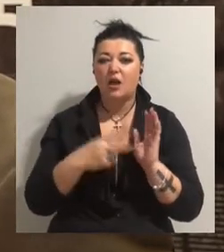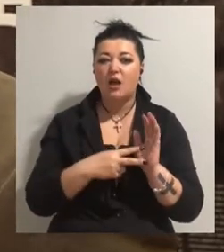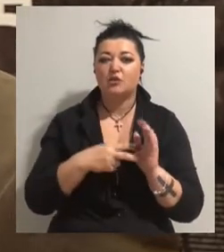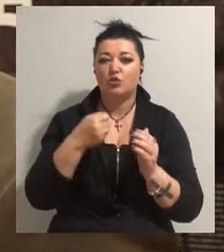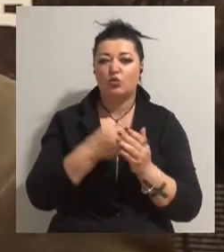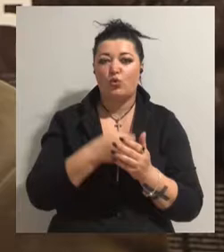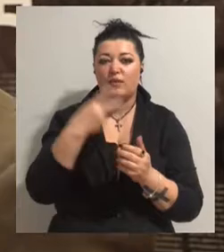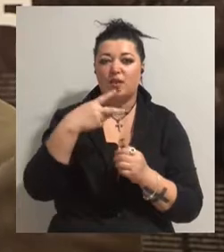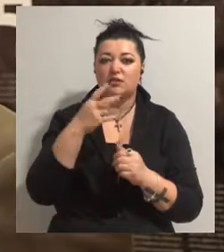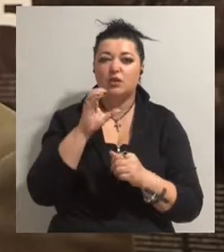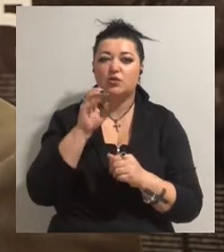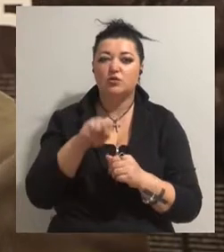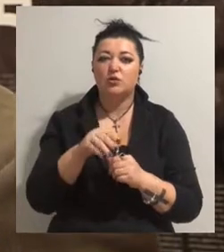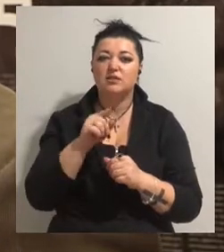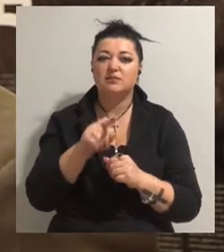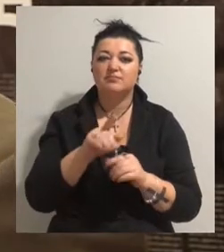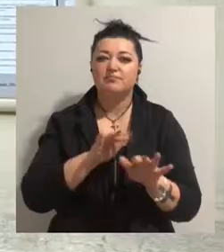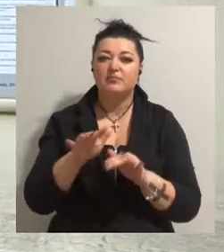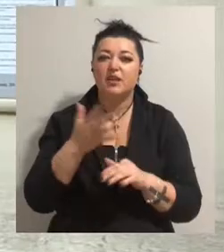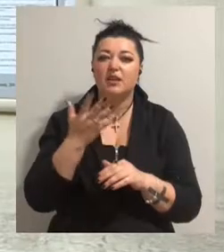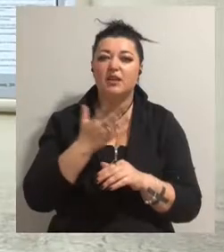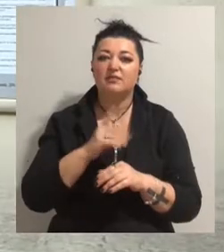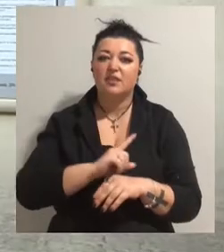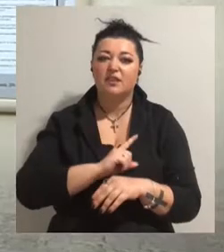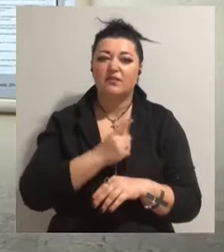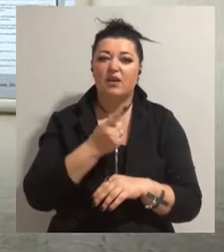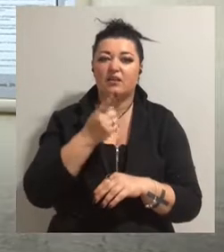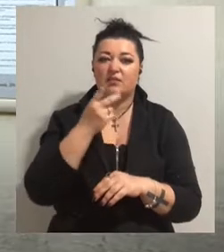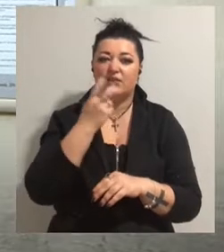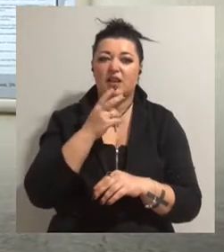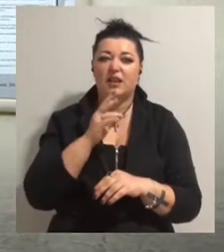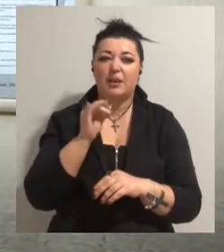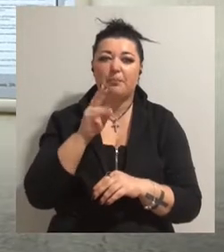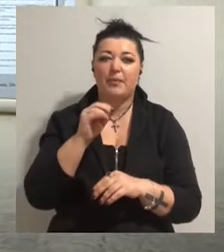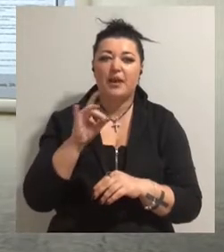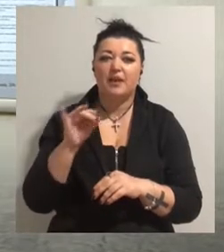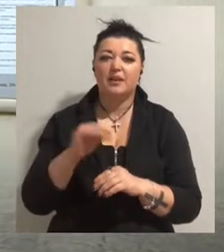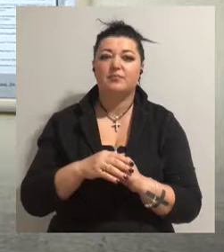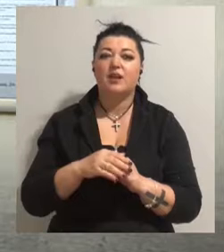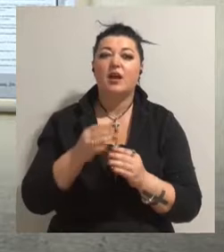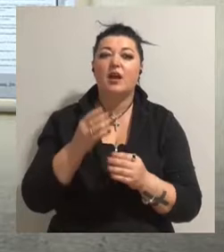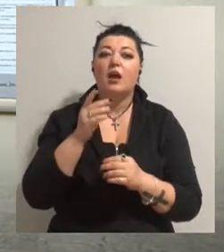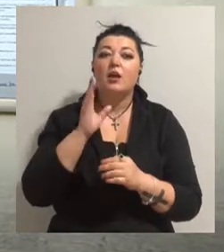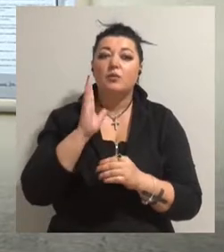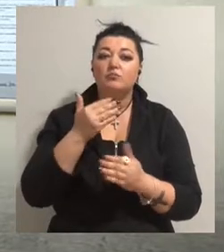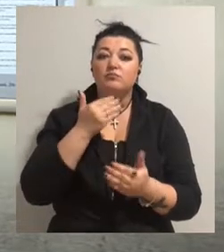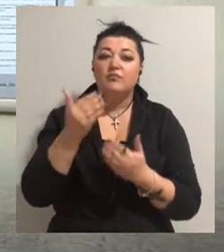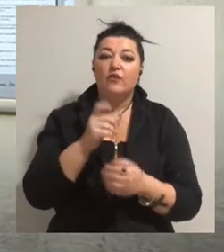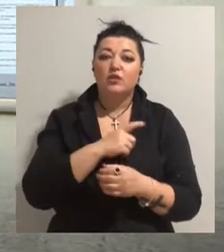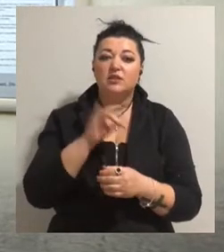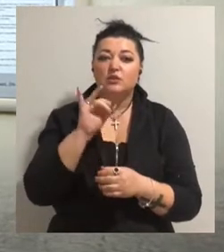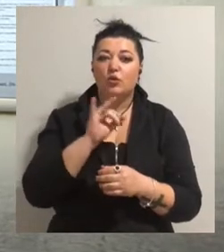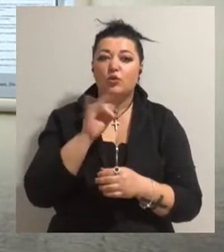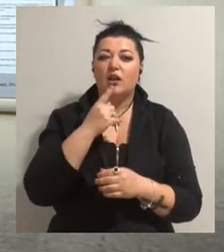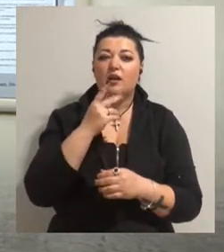і ці постаті, яких ненавиділи імперії. Виставка «Фактор свободи» експонуватиметься в Одеському історико-краєзнавчому музеї з